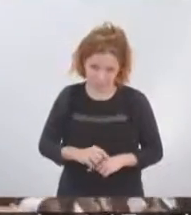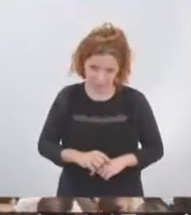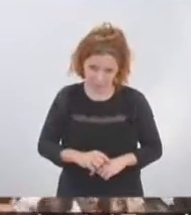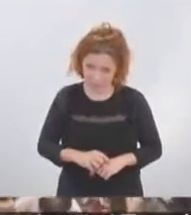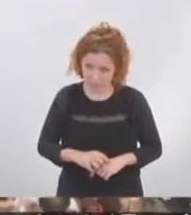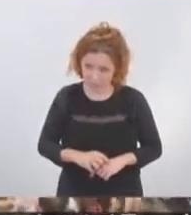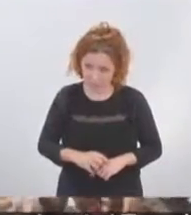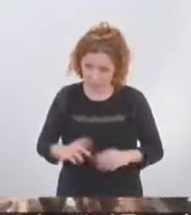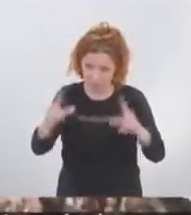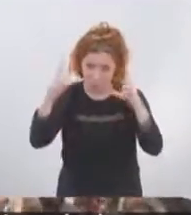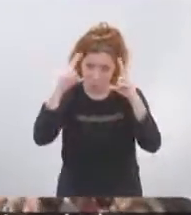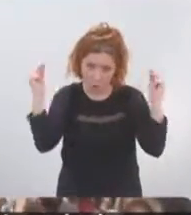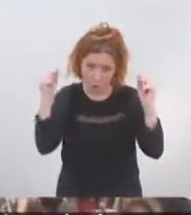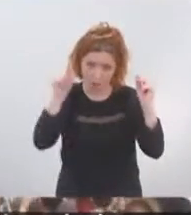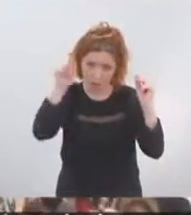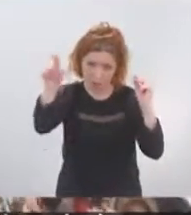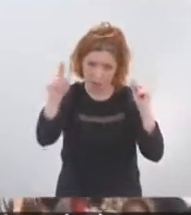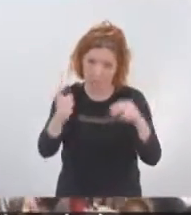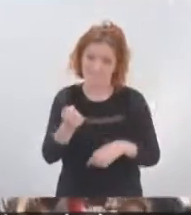Merci. Merci. Merci. Merci.